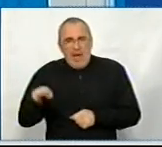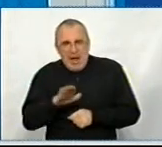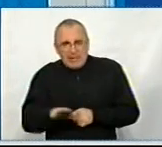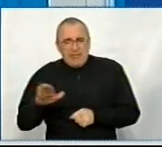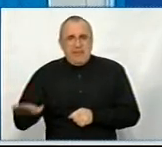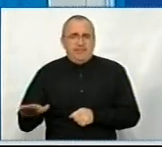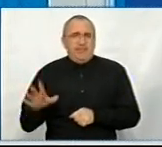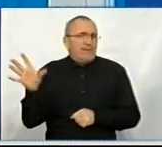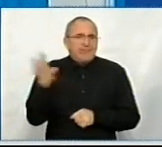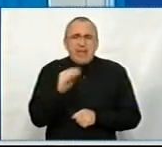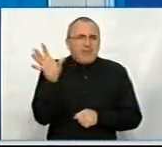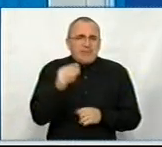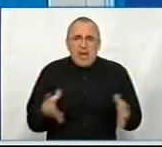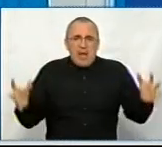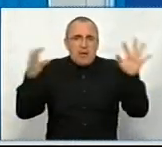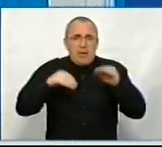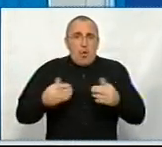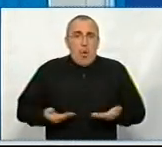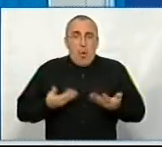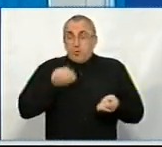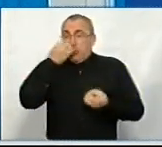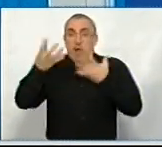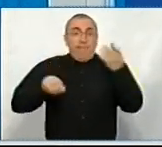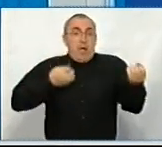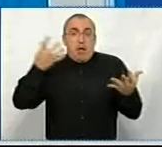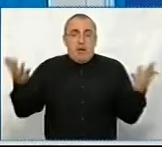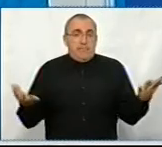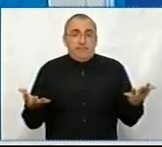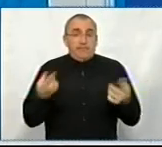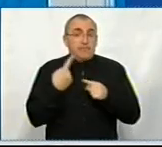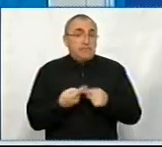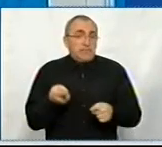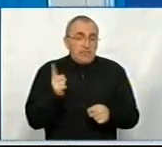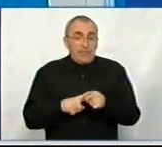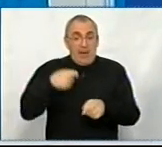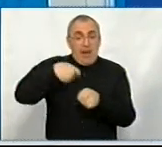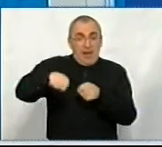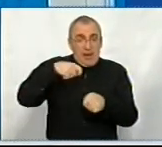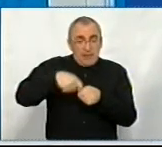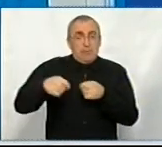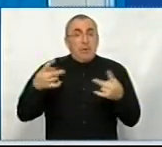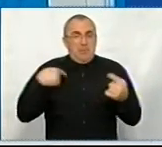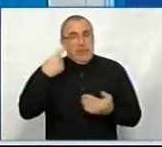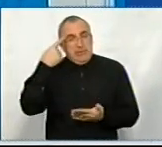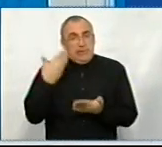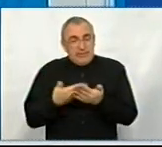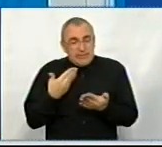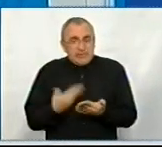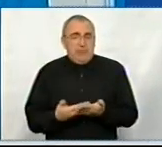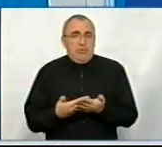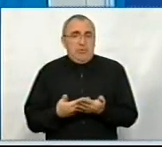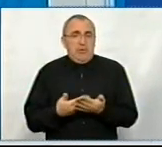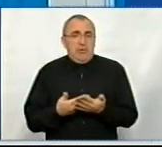все-все-все разом, воно починає оживати. От такі інвестиції, мені здається, самі,